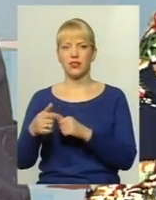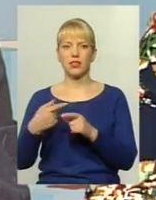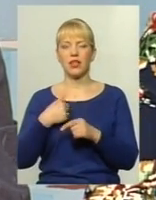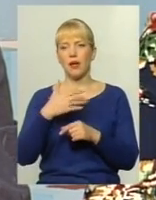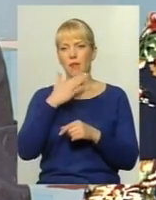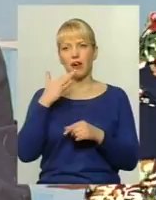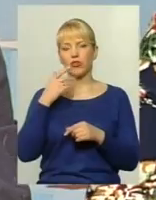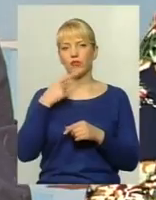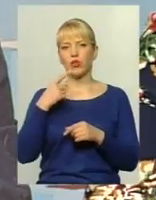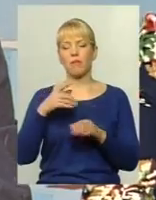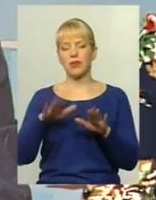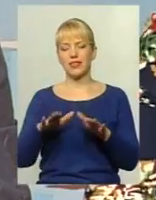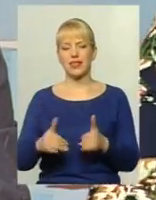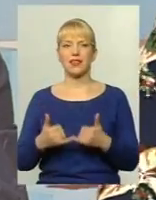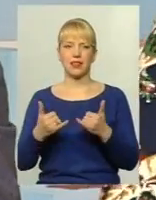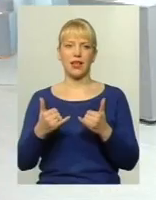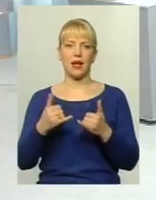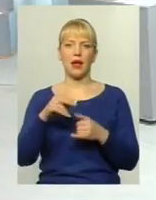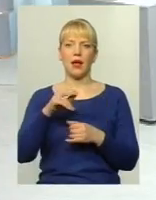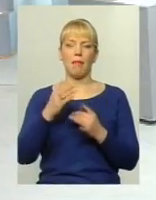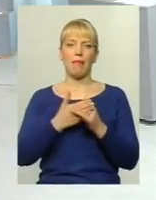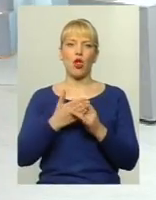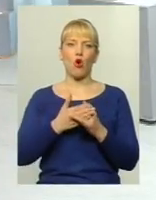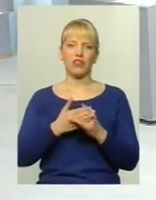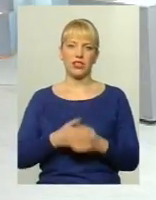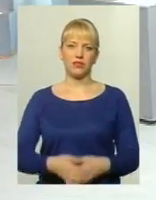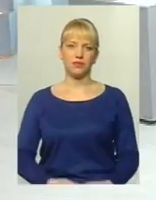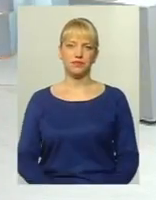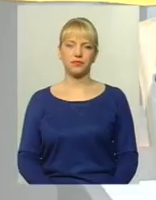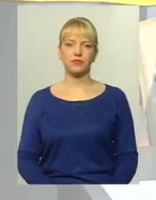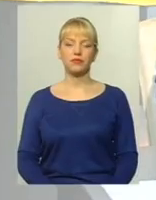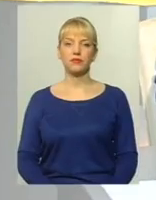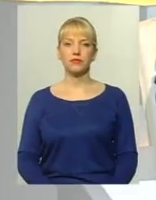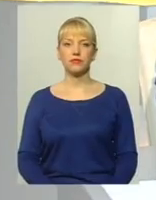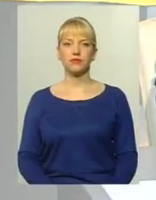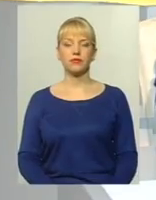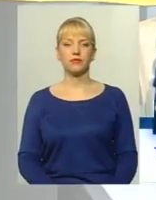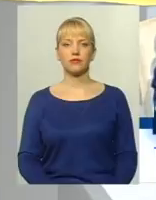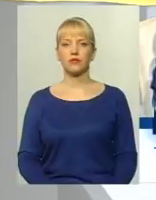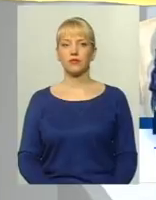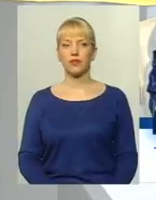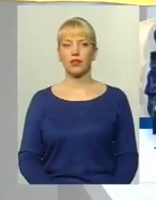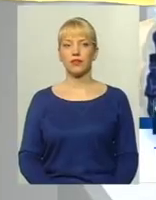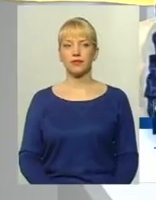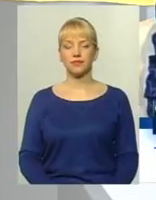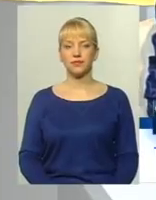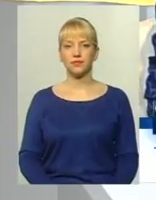зазначено, що місця для пільговиків. У нас є наступний дзвінок 61960.